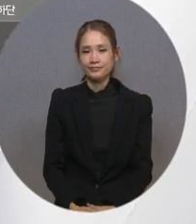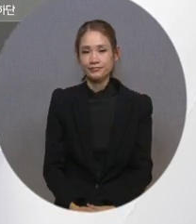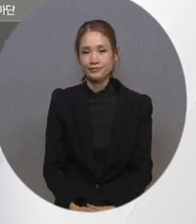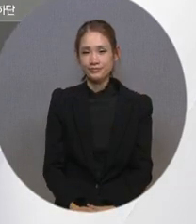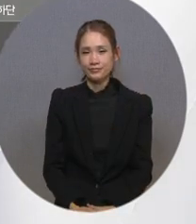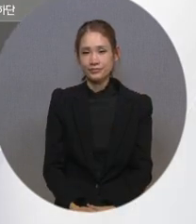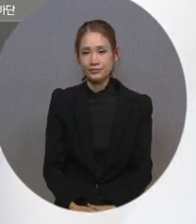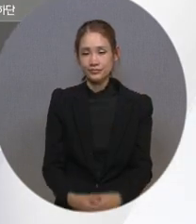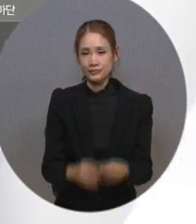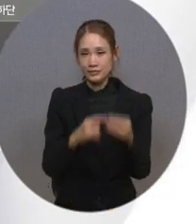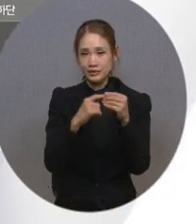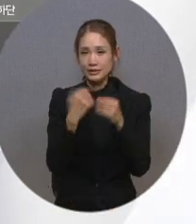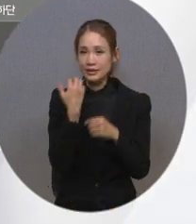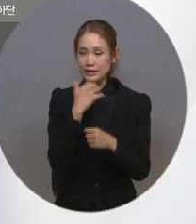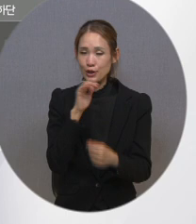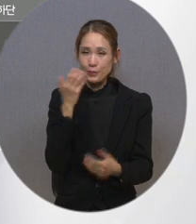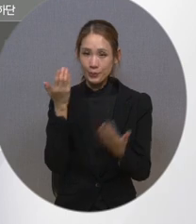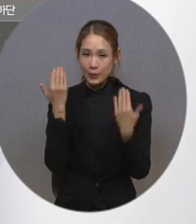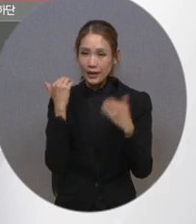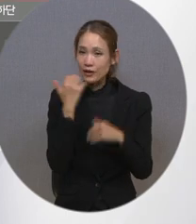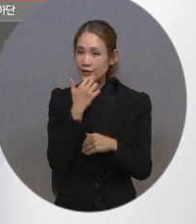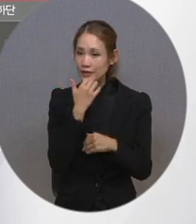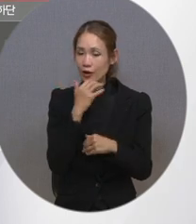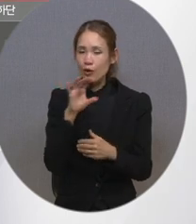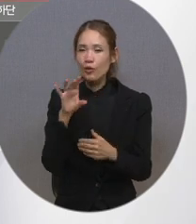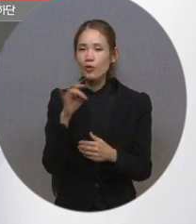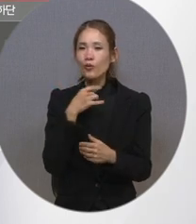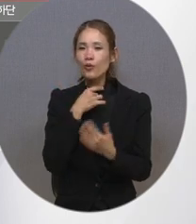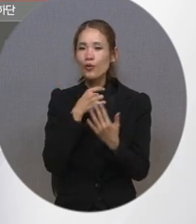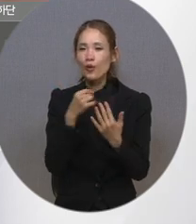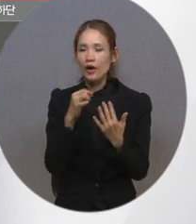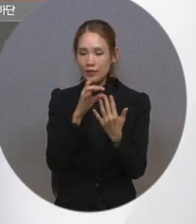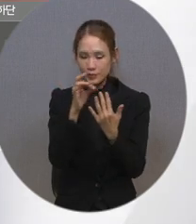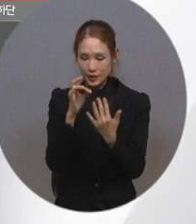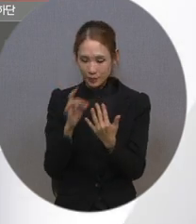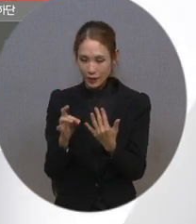글자색, 배경색에서 원하는 조합을 선택해 주신 후